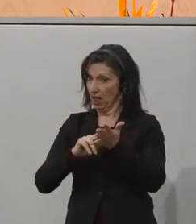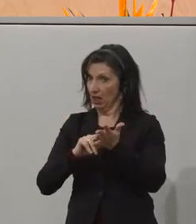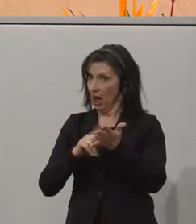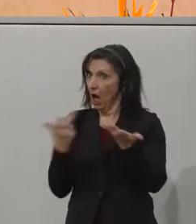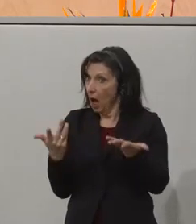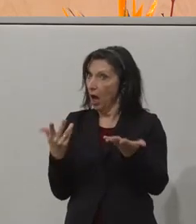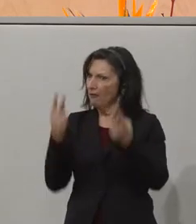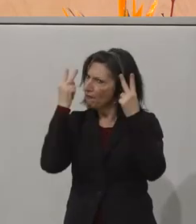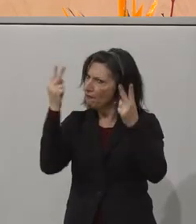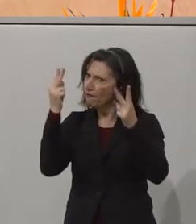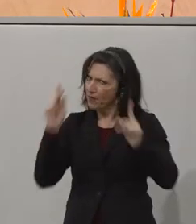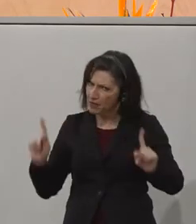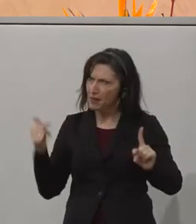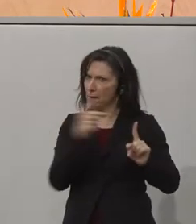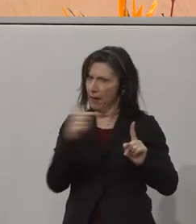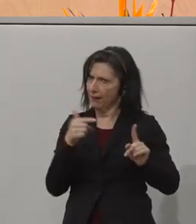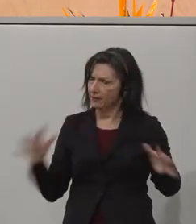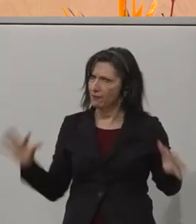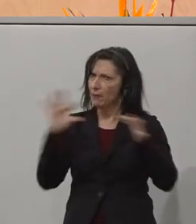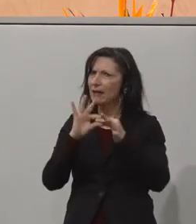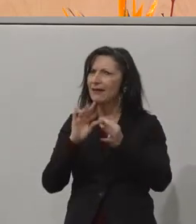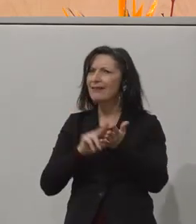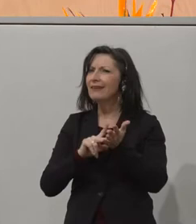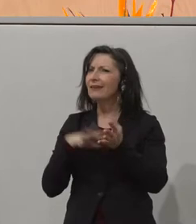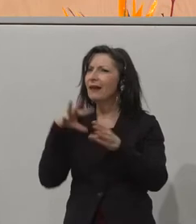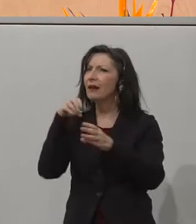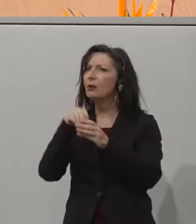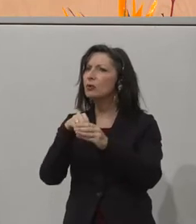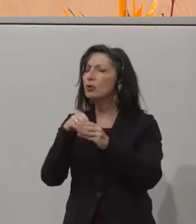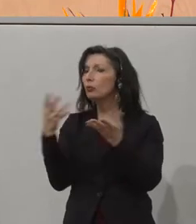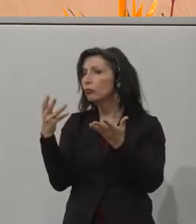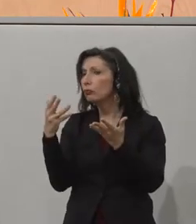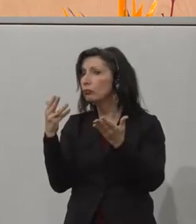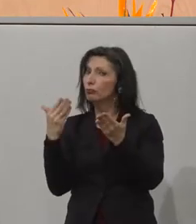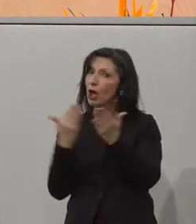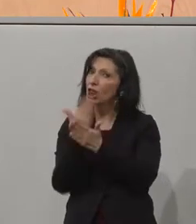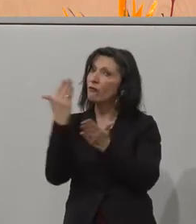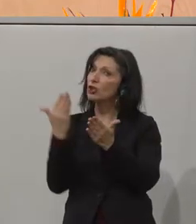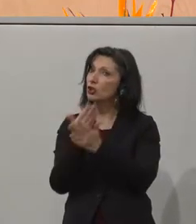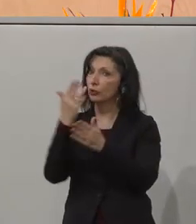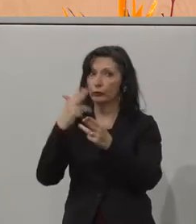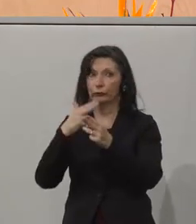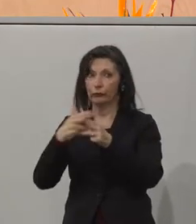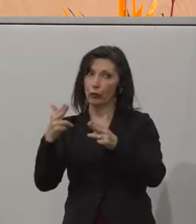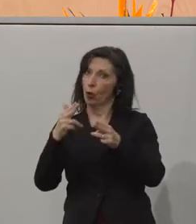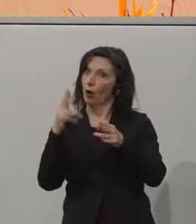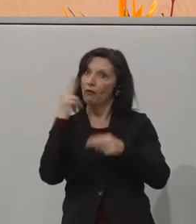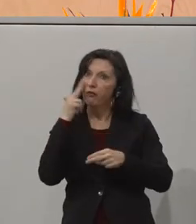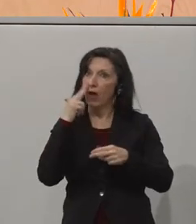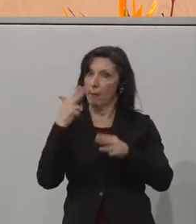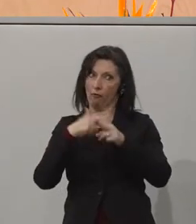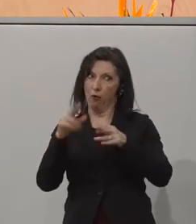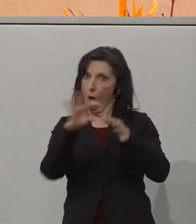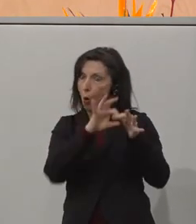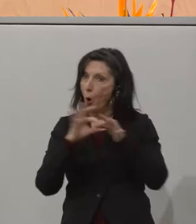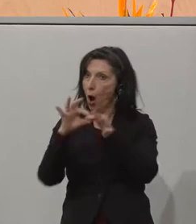aus meiner Sicht. Die digitale Inklusion kann auch als Innovationsschub für die gesamte Organisation gesehen werden, als Beispiel,